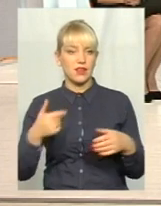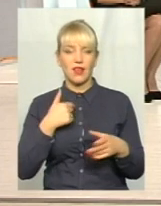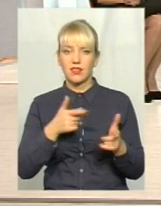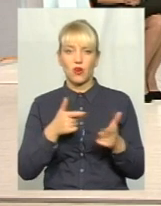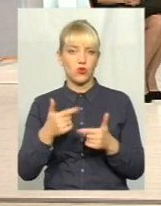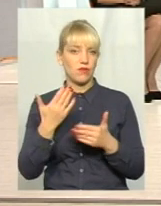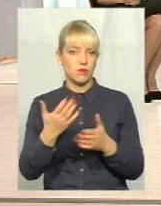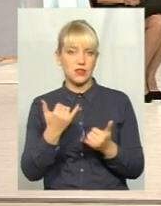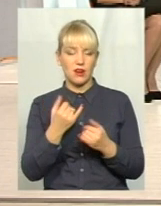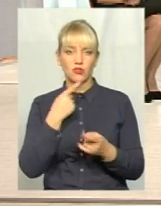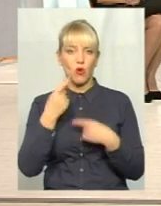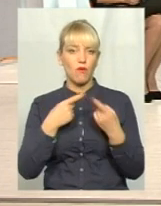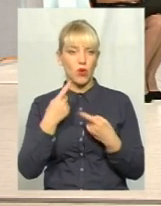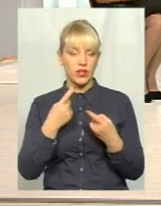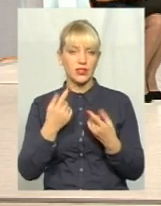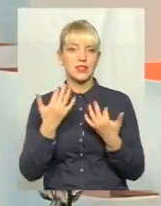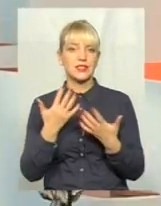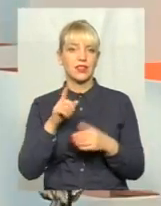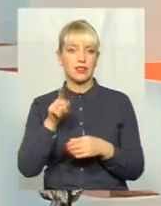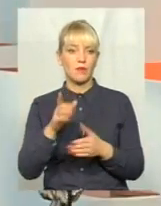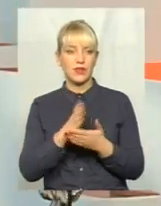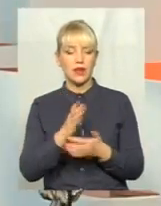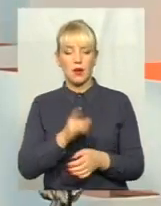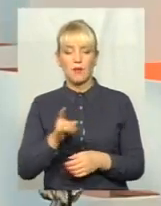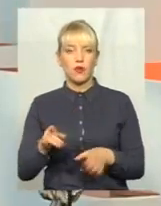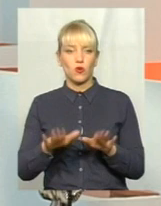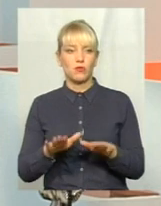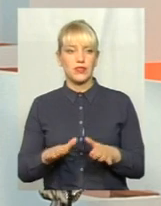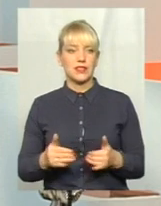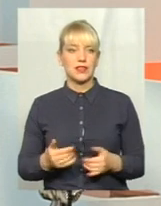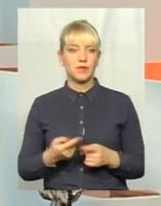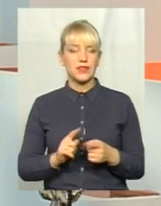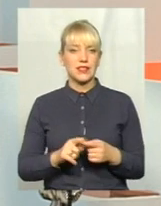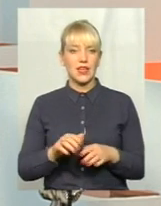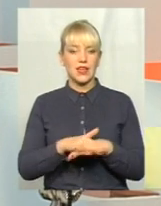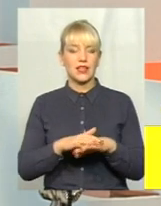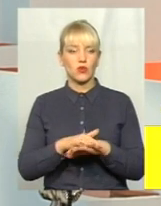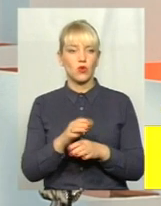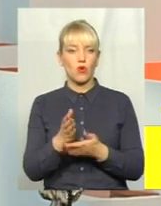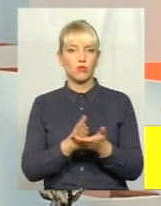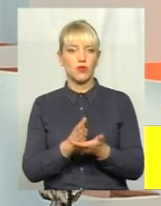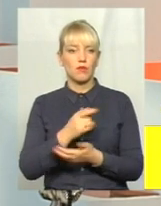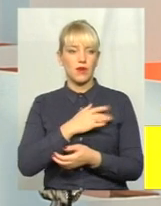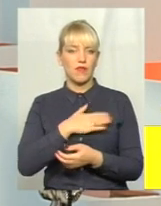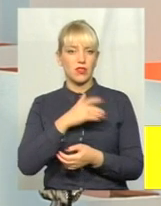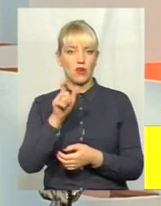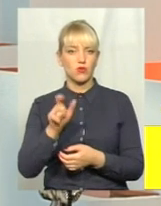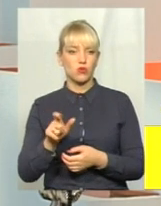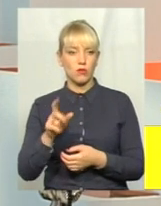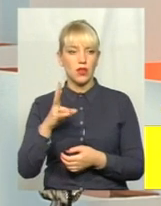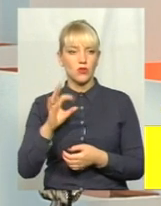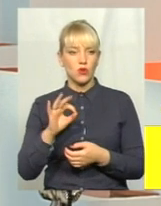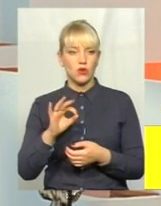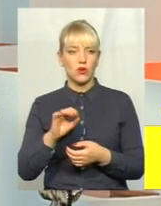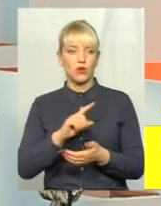готовий вам зараз говорити, скільки там є паркомісць. Той ринок обслуговує приватна особа, але